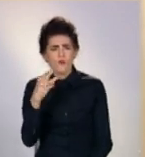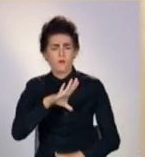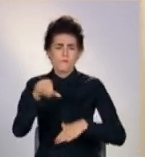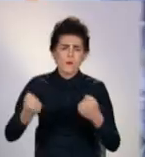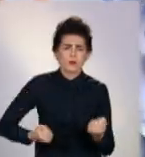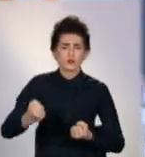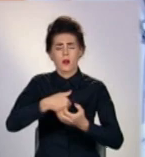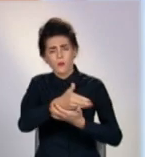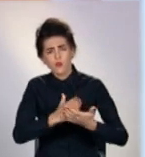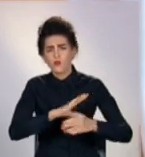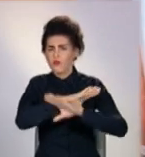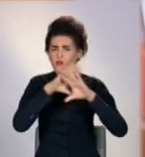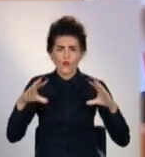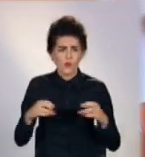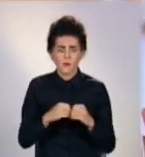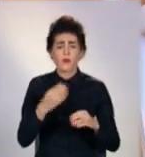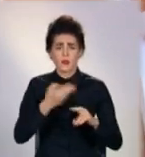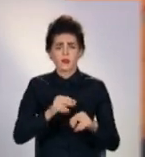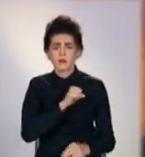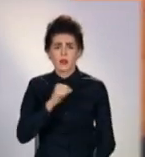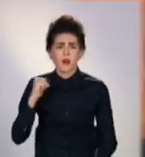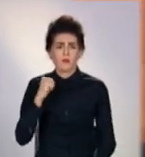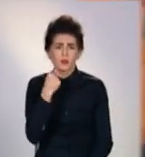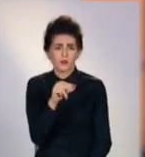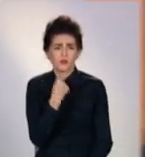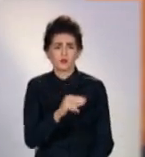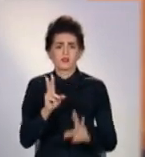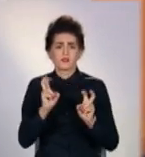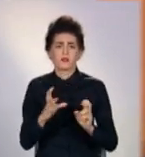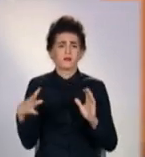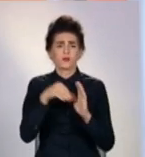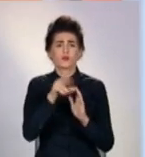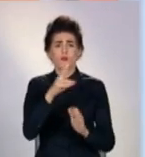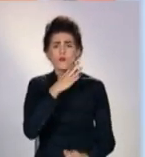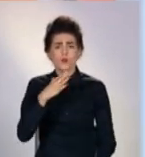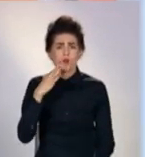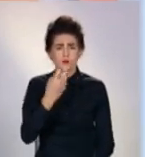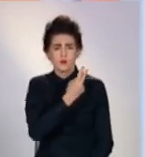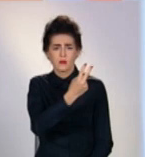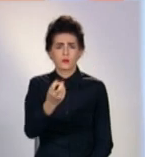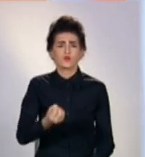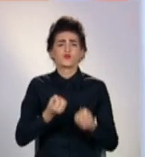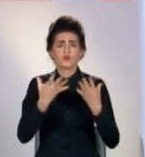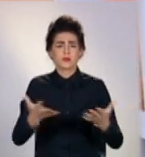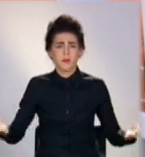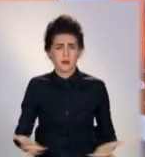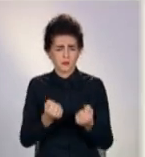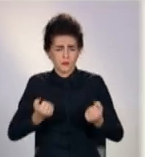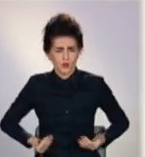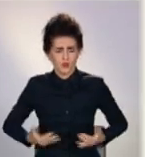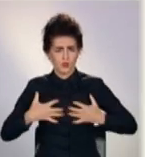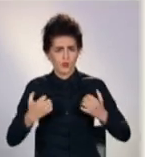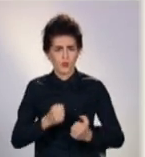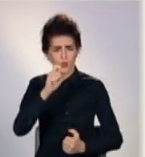І на його рахунку, скажімо так, і на рахунку медиків, які в ньому працюють, вже не одна, не один десяток спеціальних життей і здоров'я